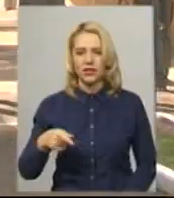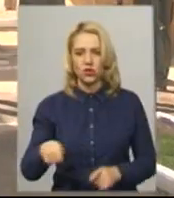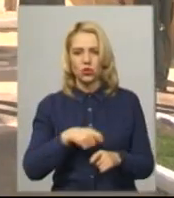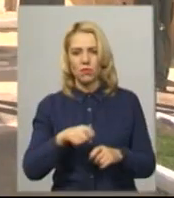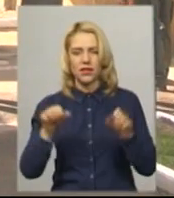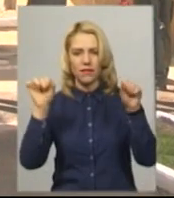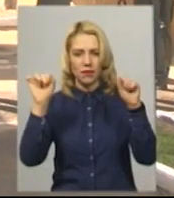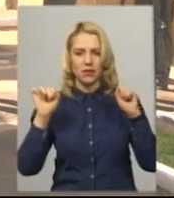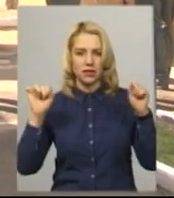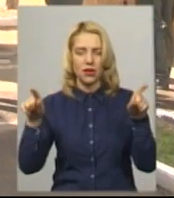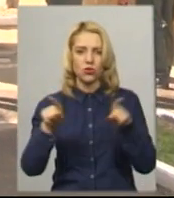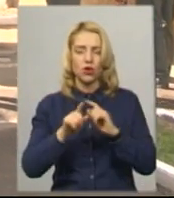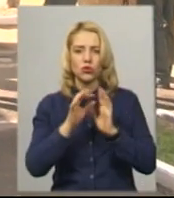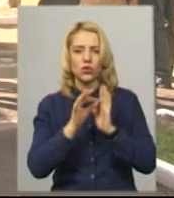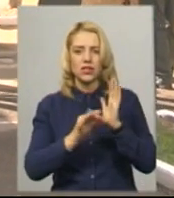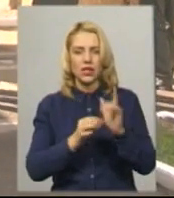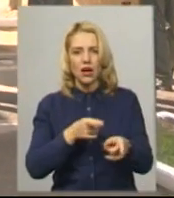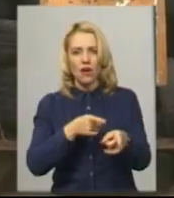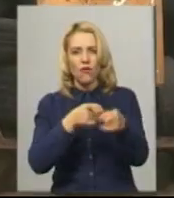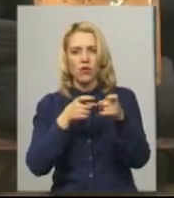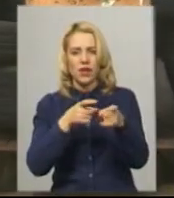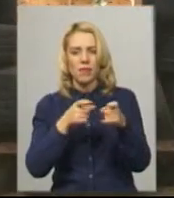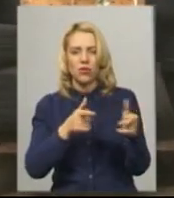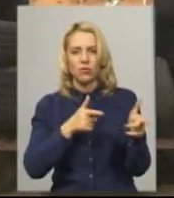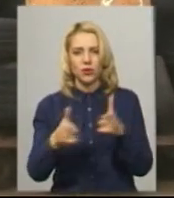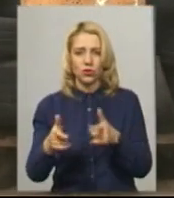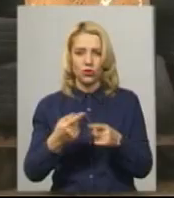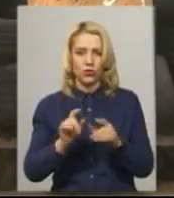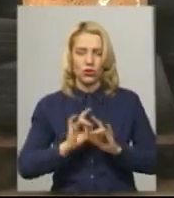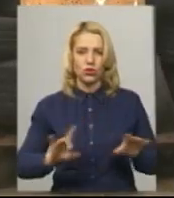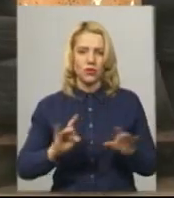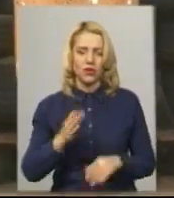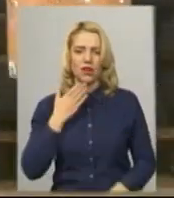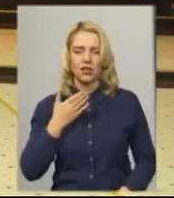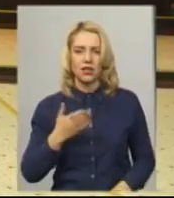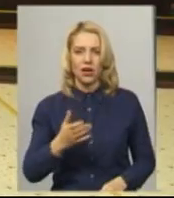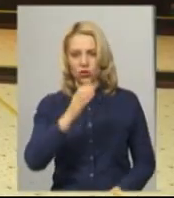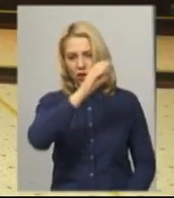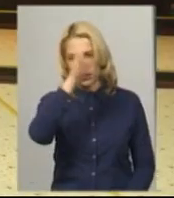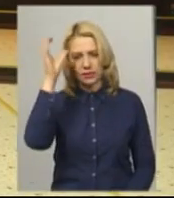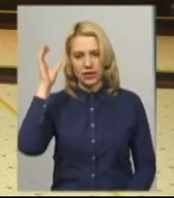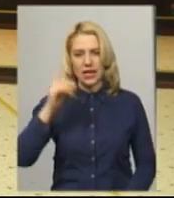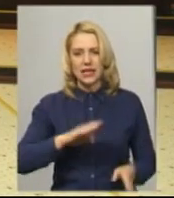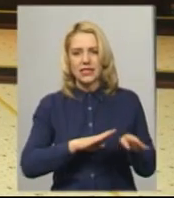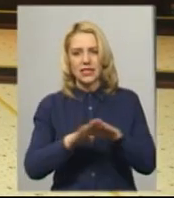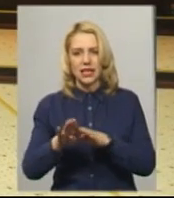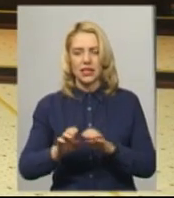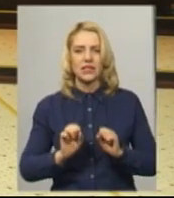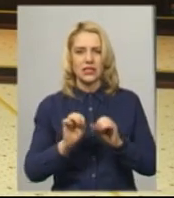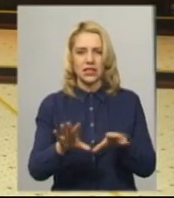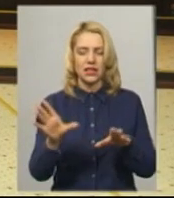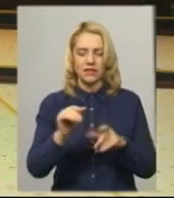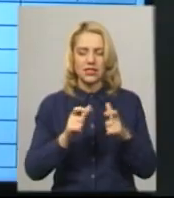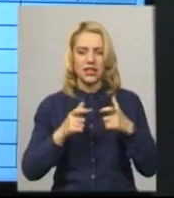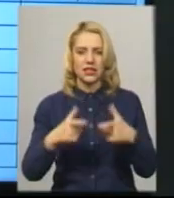перекладині. Також оцінювали вогнепальну підготовку учасників, розповідає ректор академії Олег Шинкарук. За рівнем складання всіх іспитів